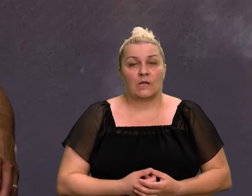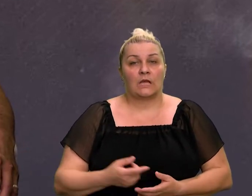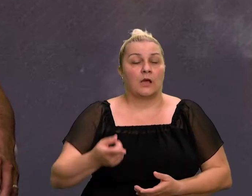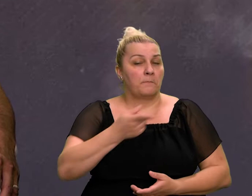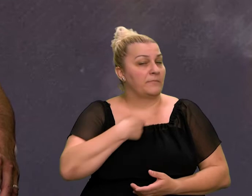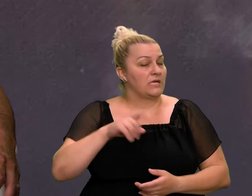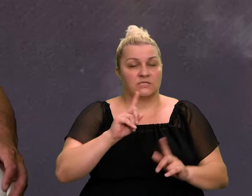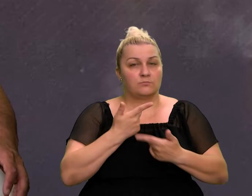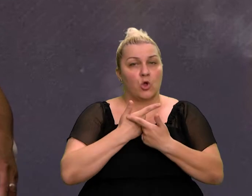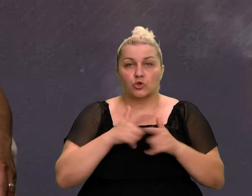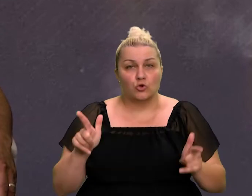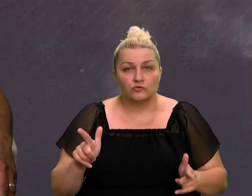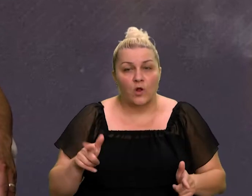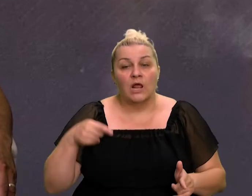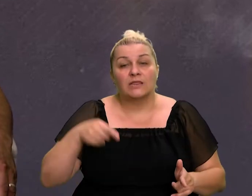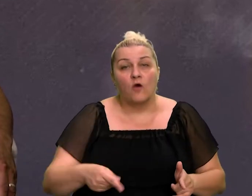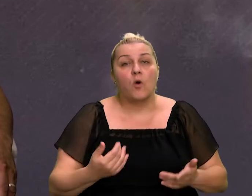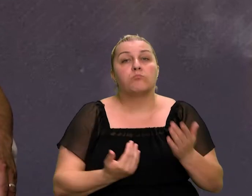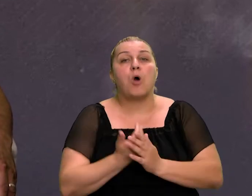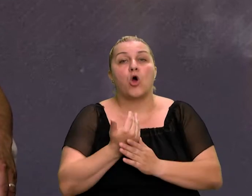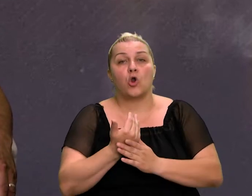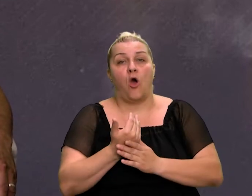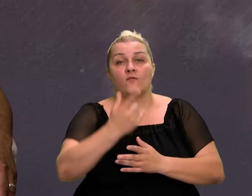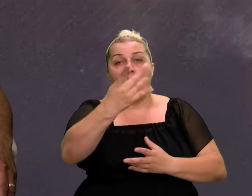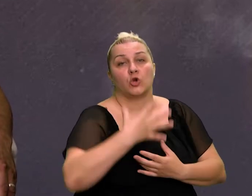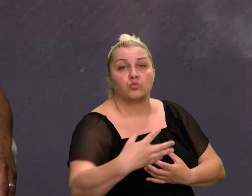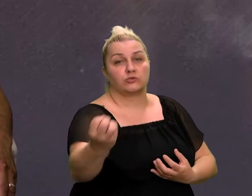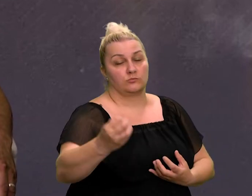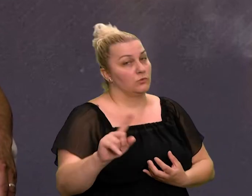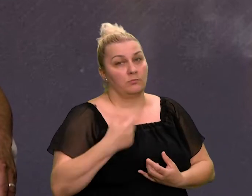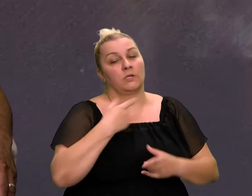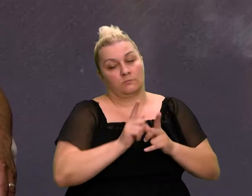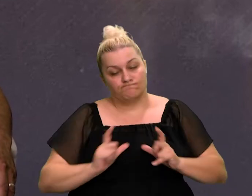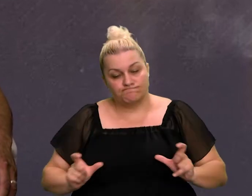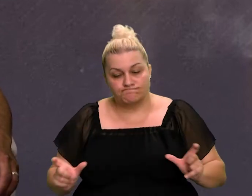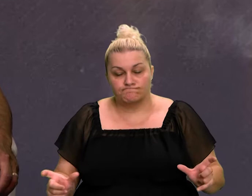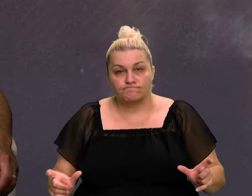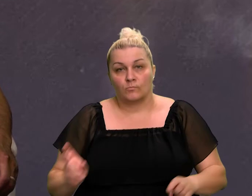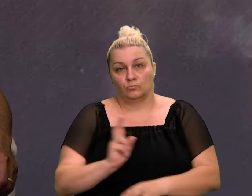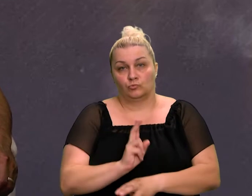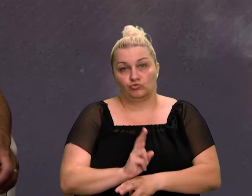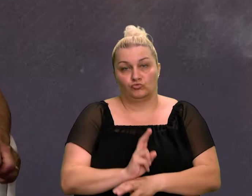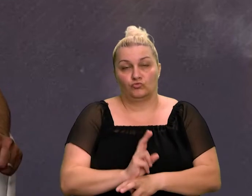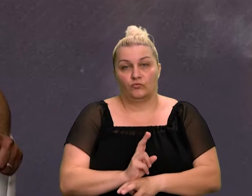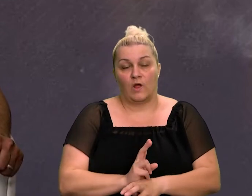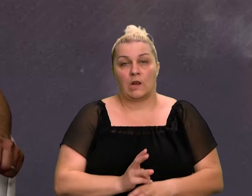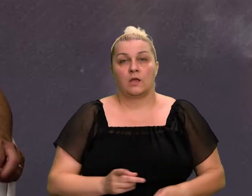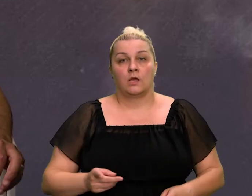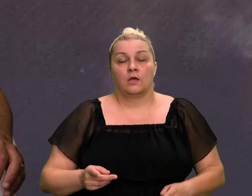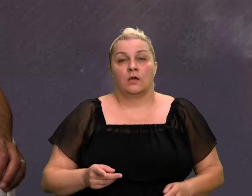sami sebi, da taj teren ponovo izgubimo. I to je čak držanje tog terena iza možda,